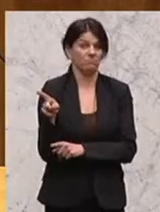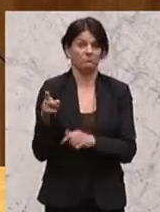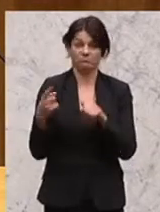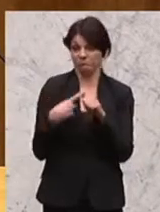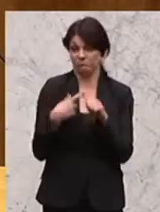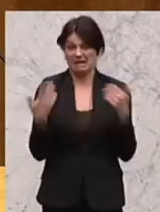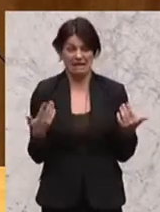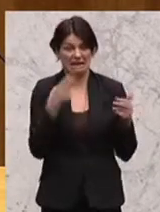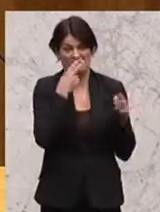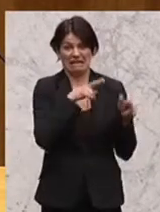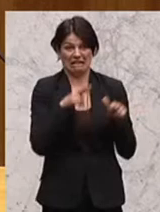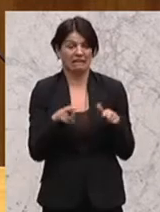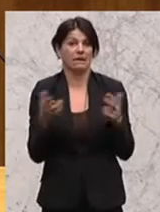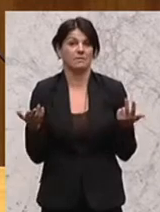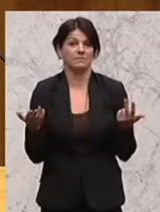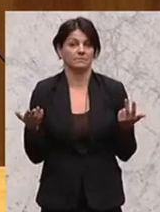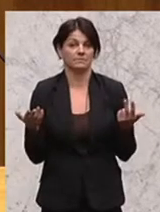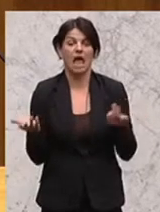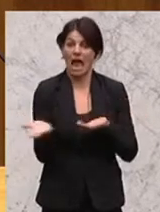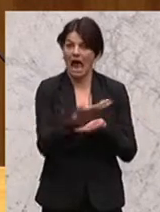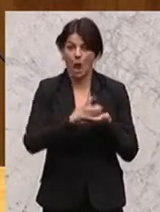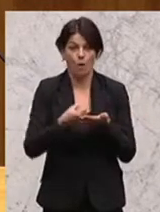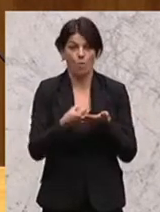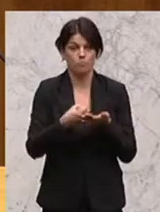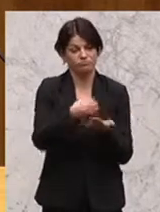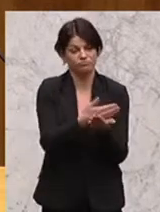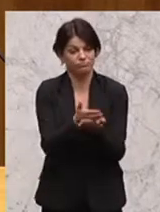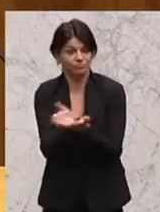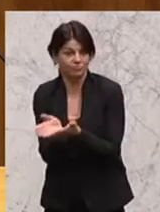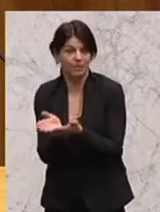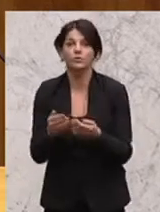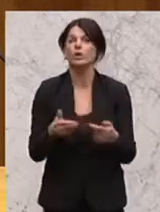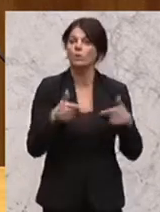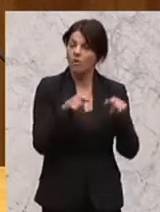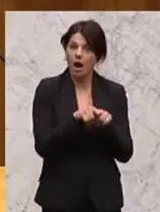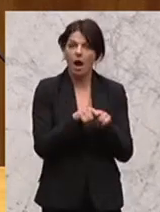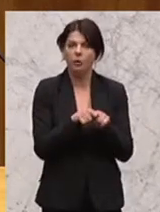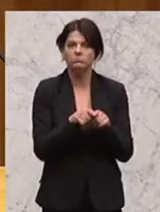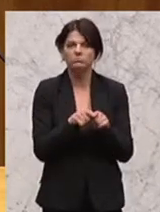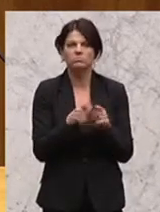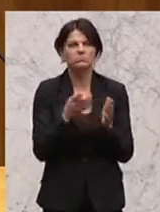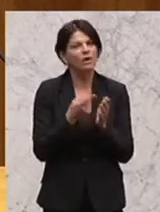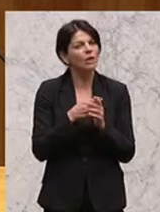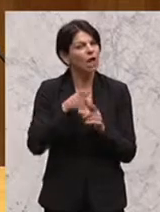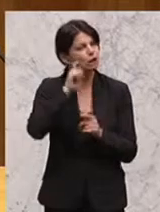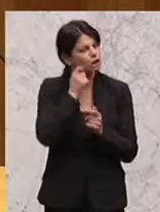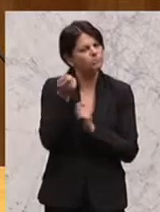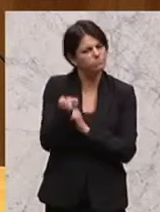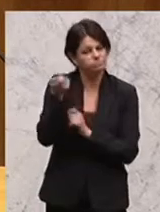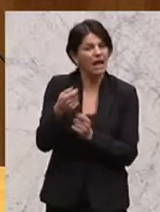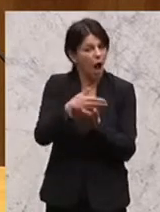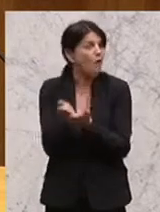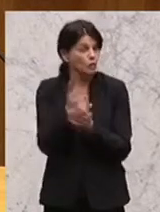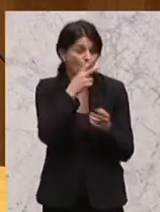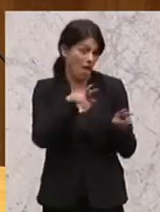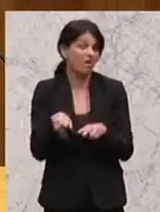gerechte und faire Einkommensverteilung und Aufkommensverteilung bei den Steuern, als